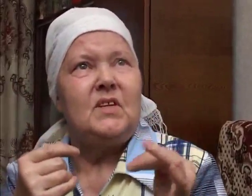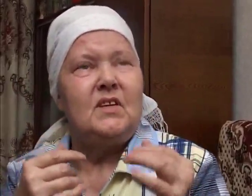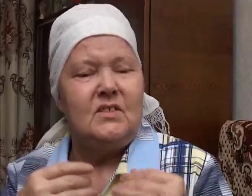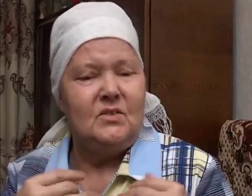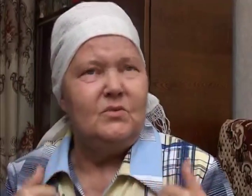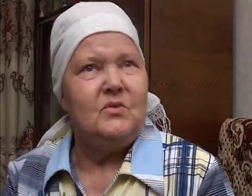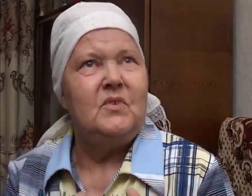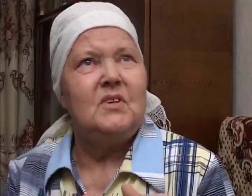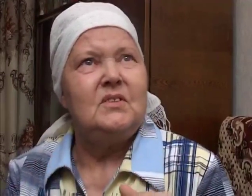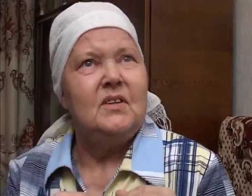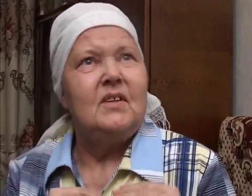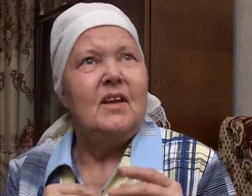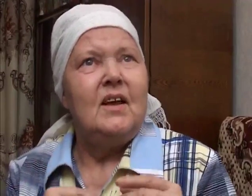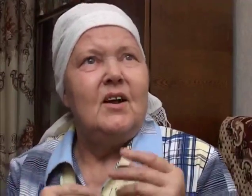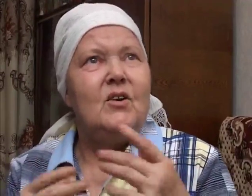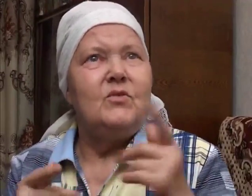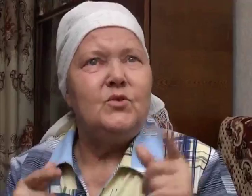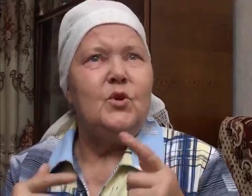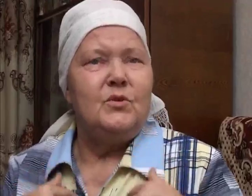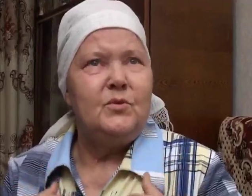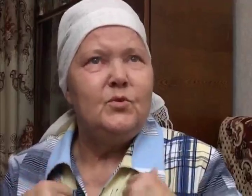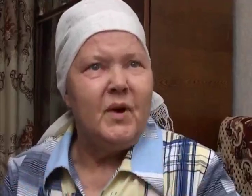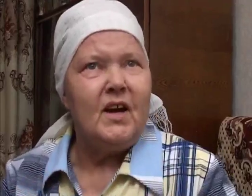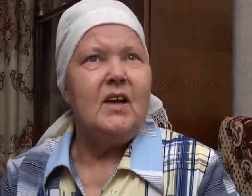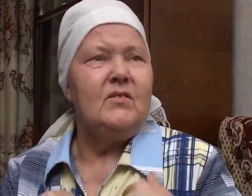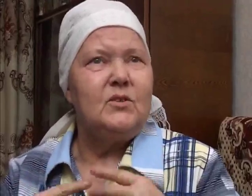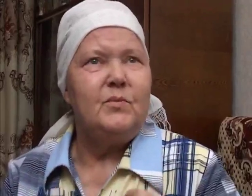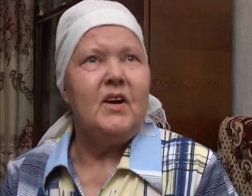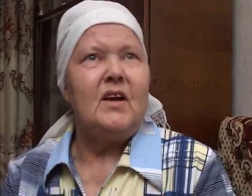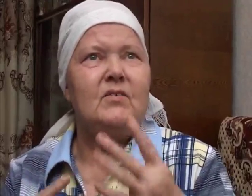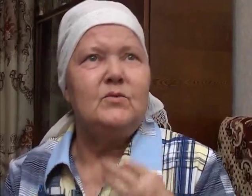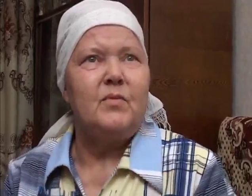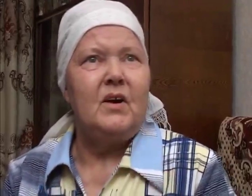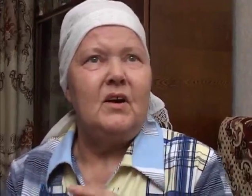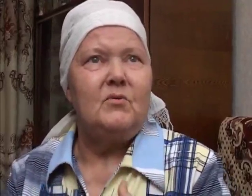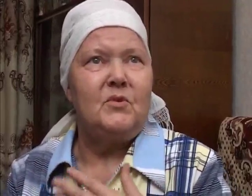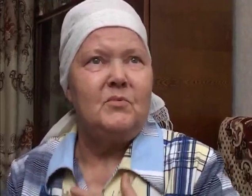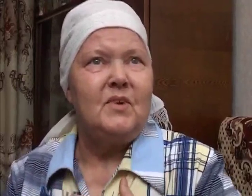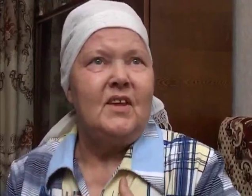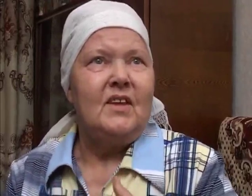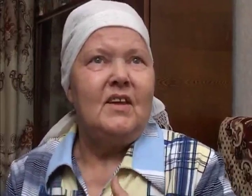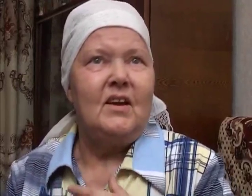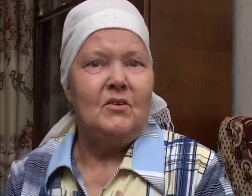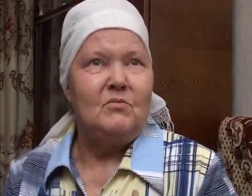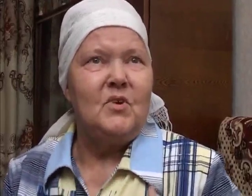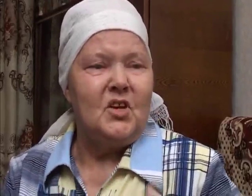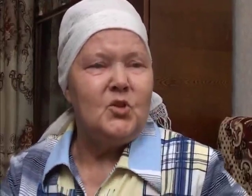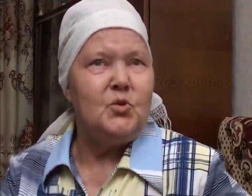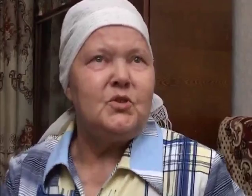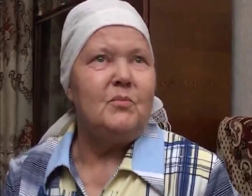Бог мне что-то говорит. Мне это интересно, удивительно. Он успокаивает меня, успокаивает.